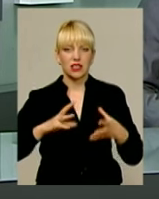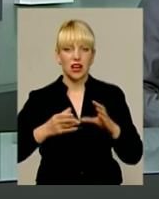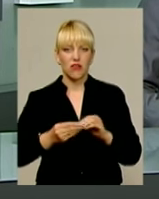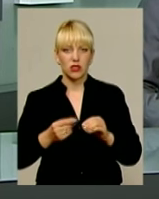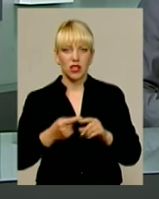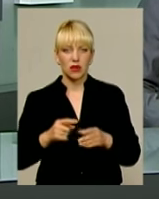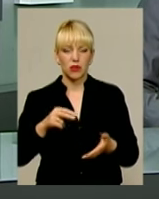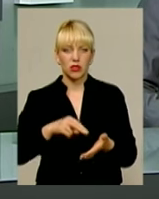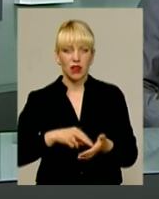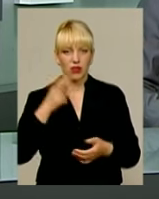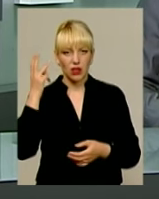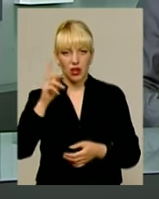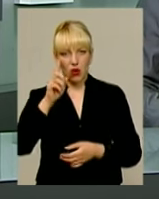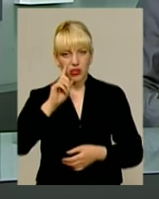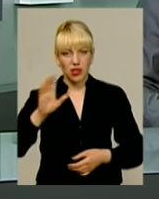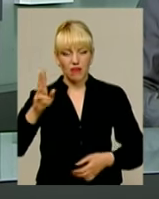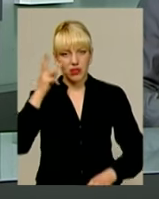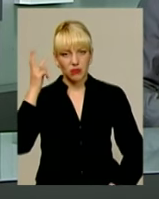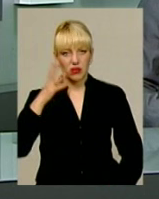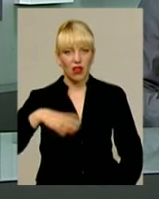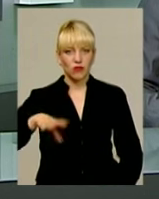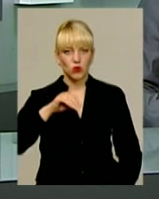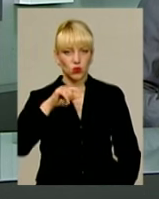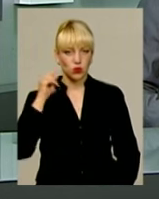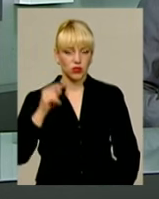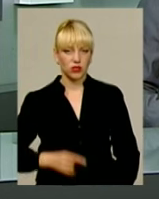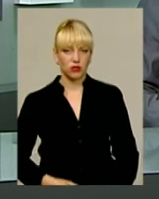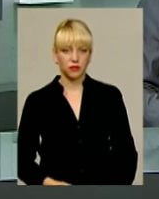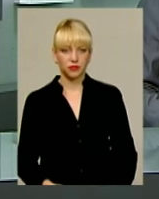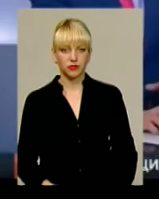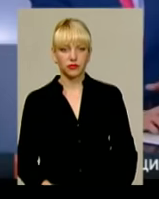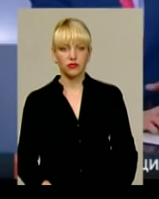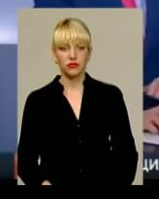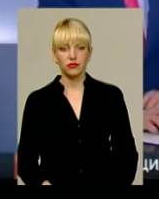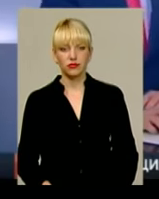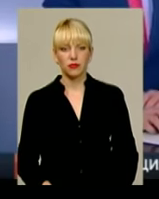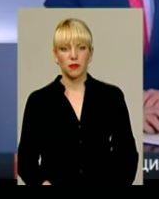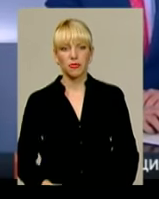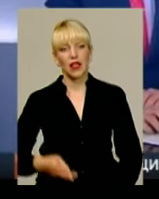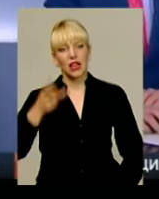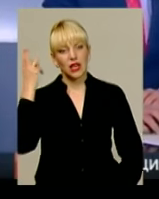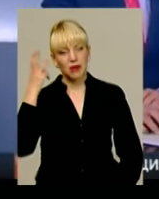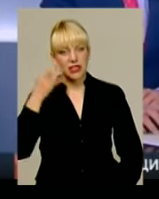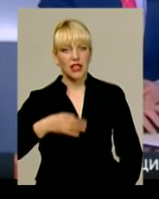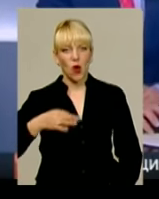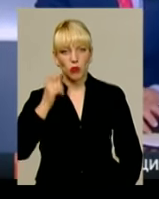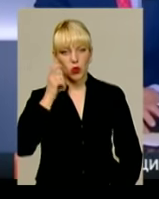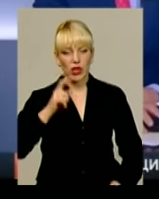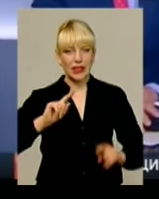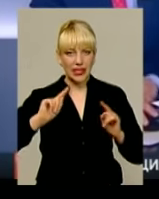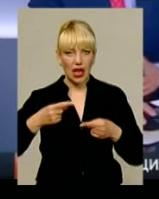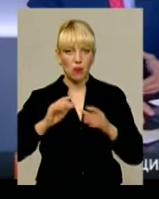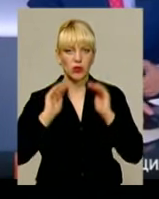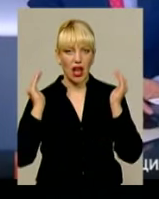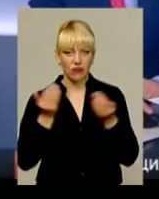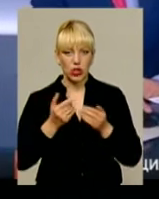Хмельниччину на всю Росію. З подробицями Надія Драганчук. Хмельницька область України треба автономії.